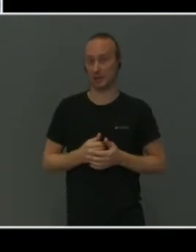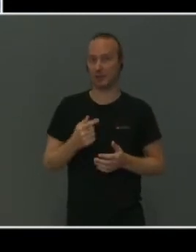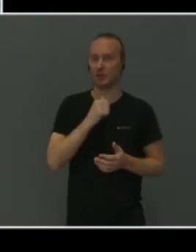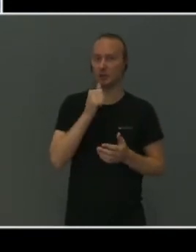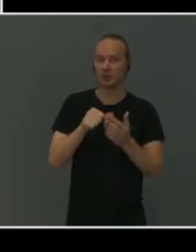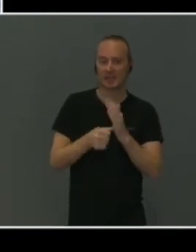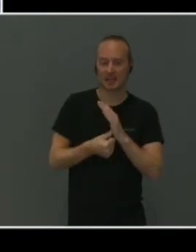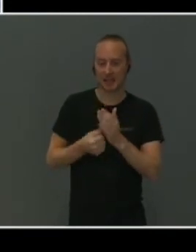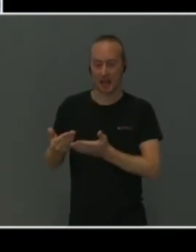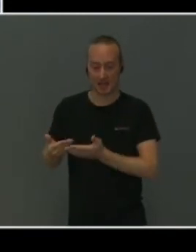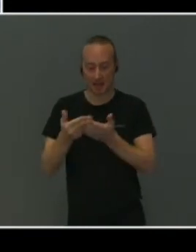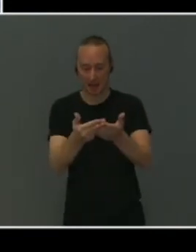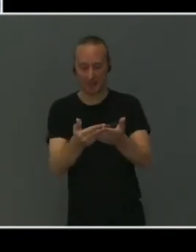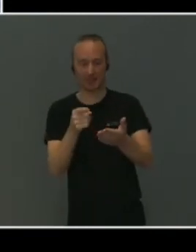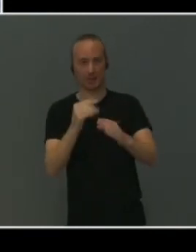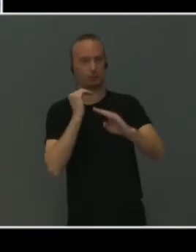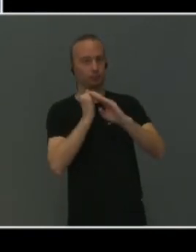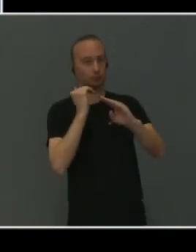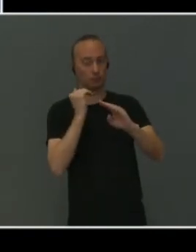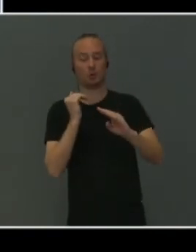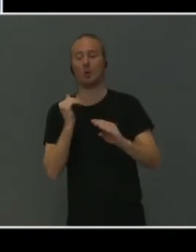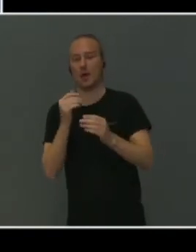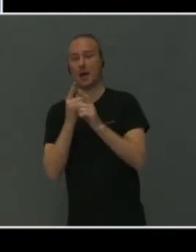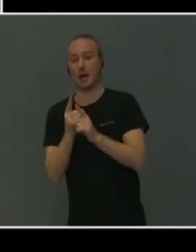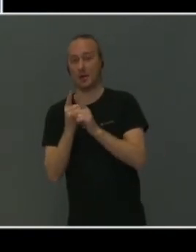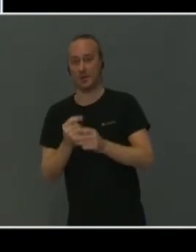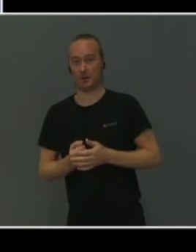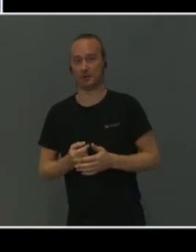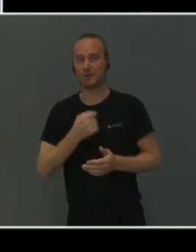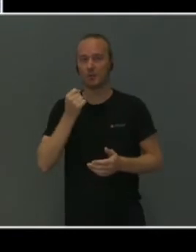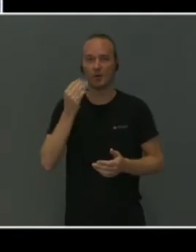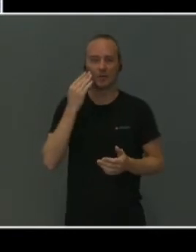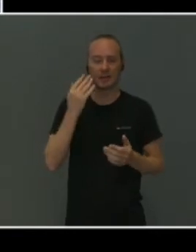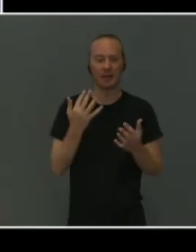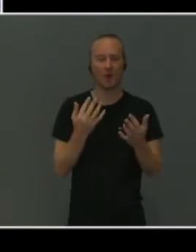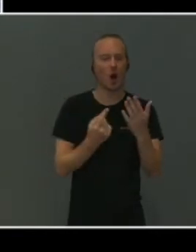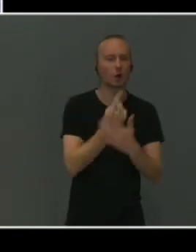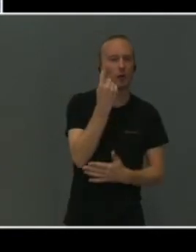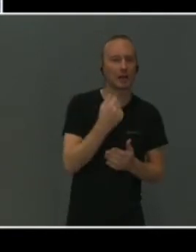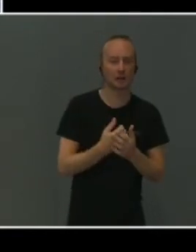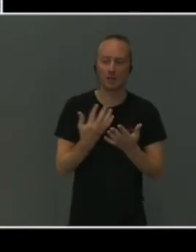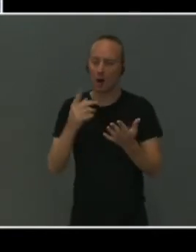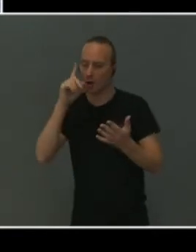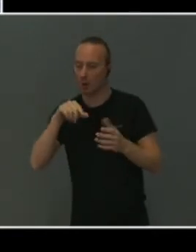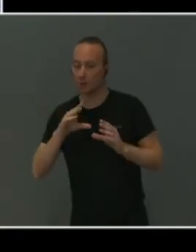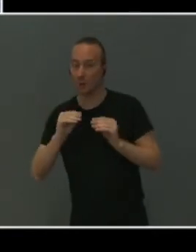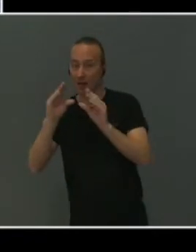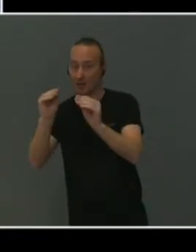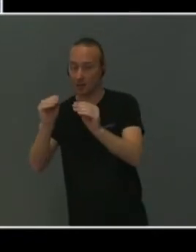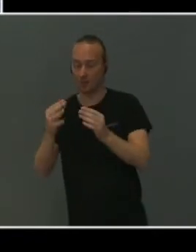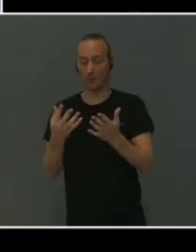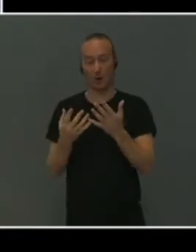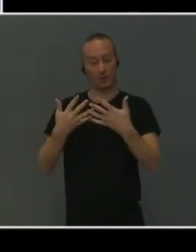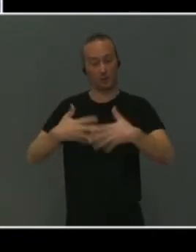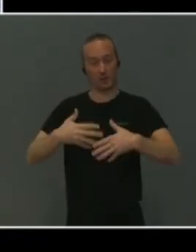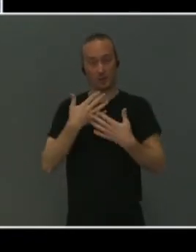at hjelper som gis er treffsikker og relevant. Vi må vite hvor skoen trykker, hva som kunne vært bedre, og hva som fungerer